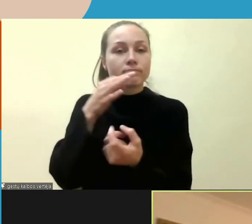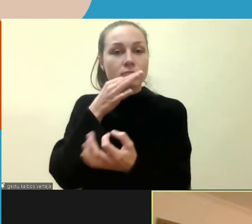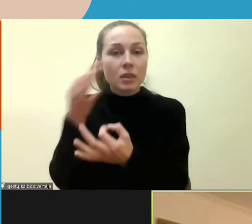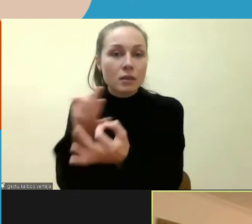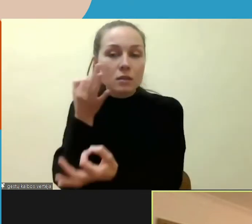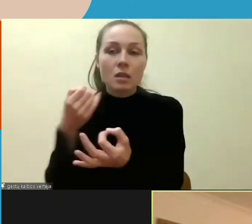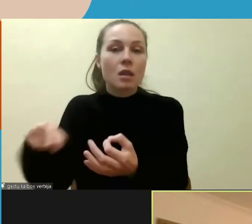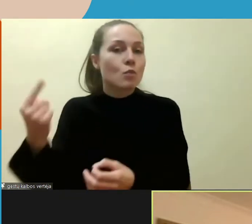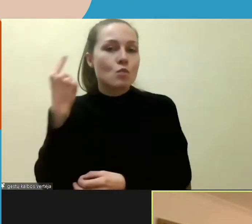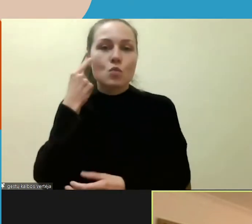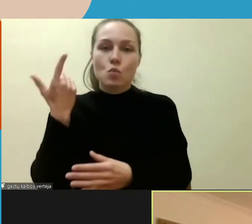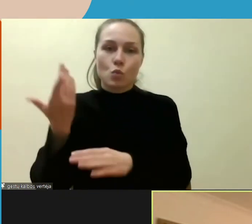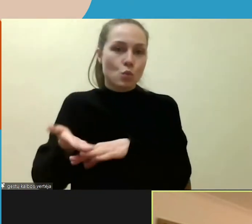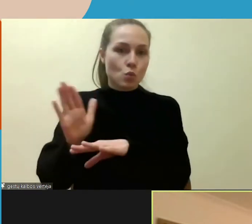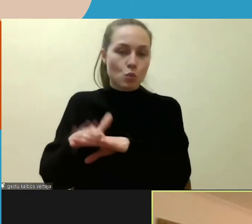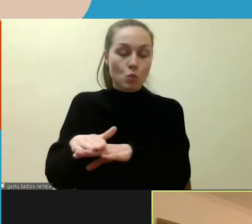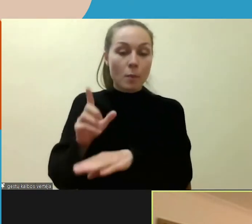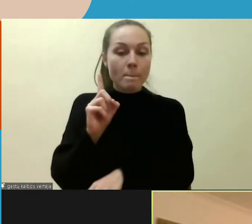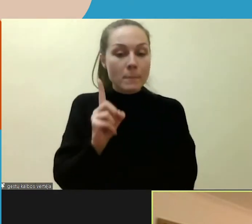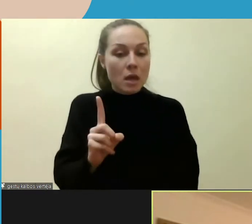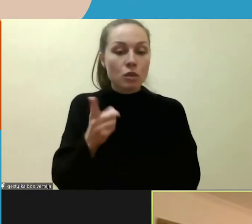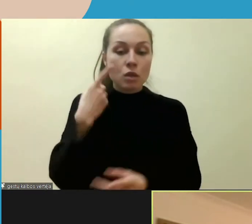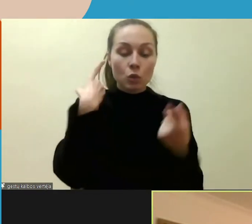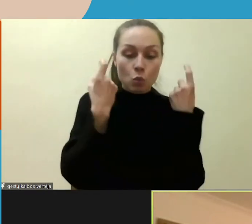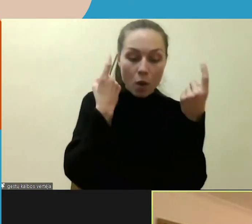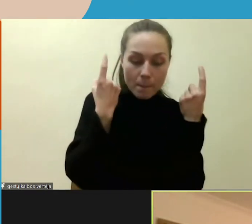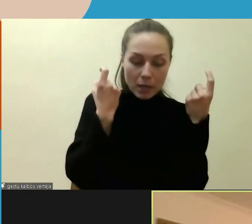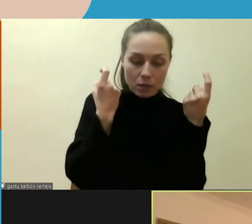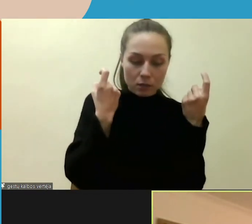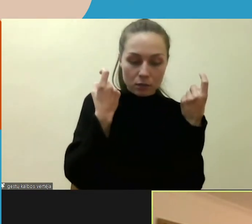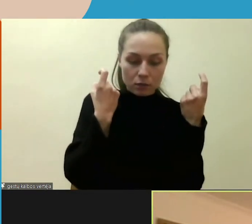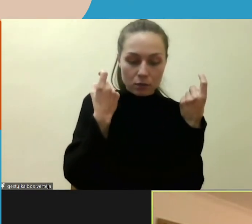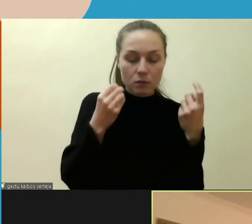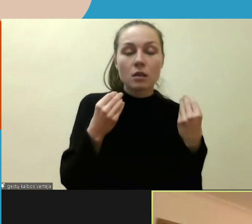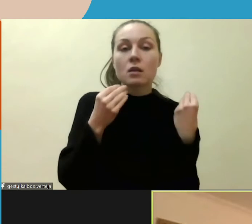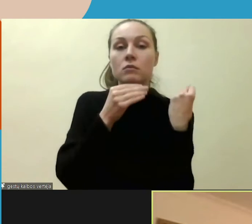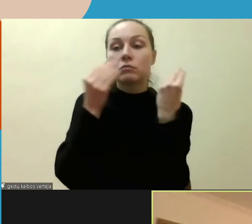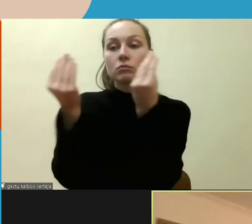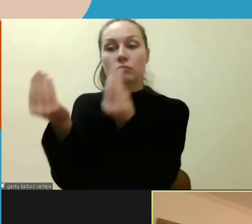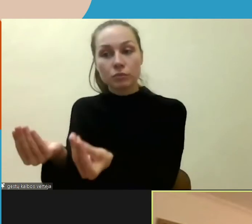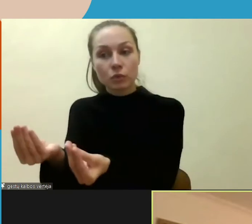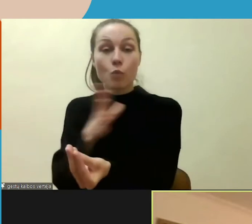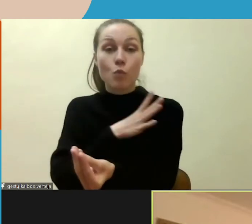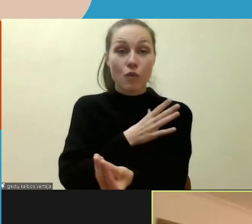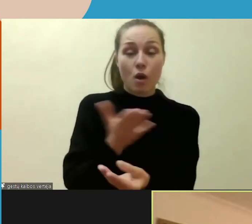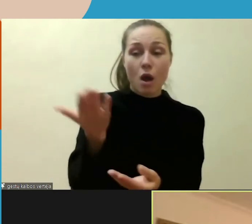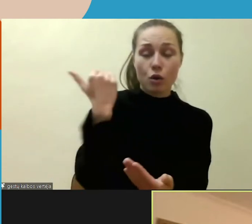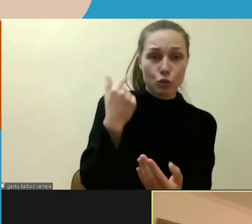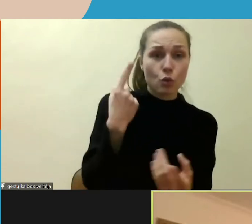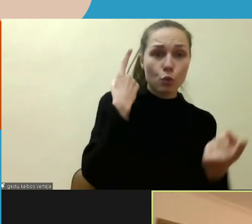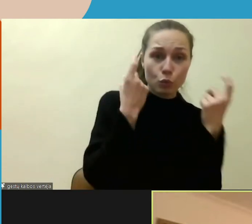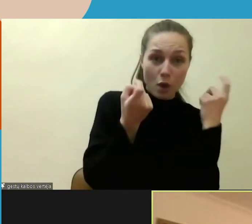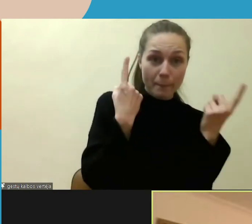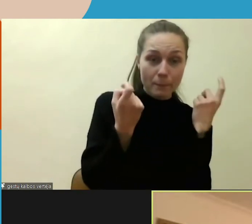pateikdami duomenės, kurie dėrėjo su ankstesneis duomenėmis, mes